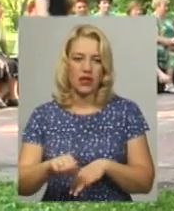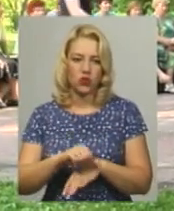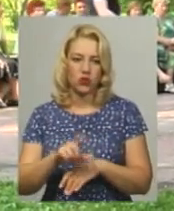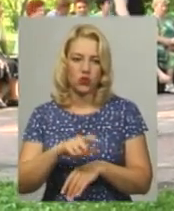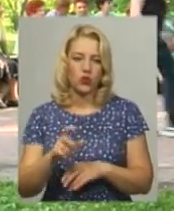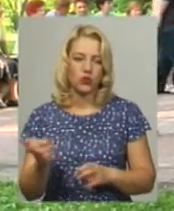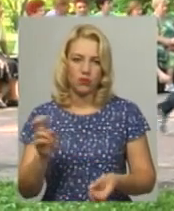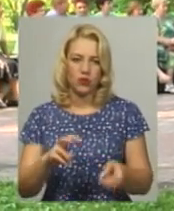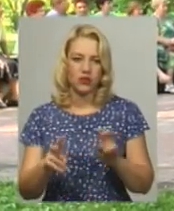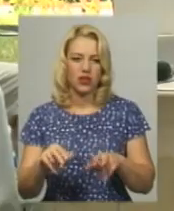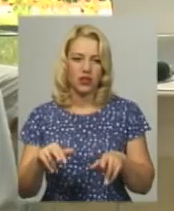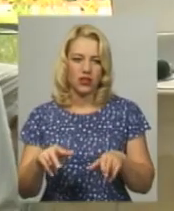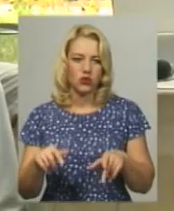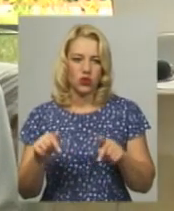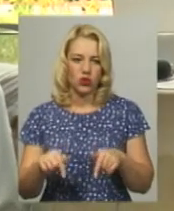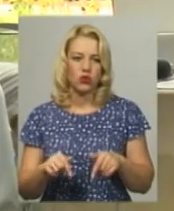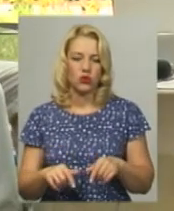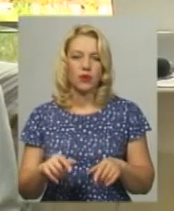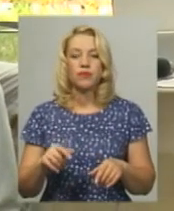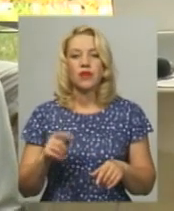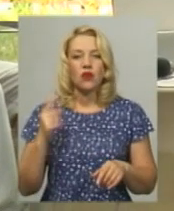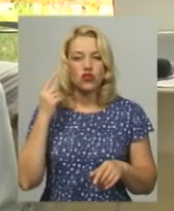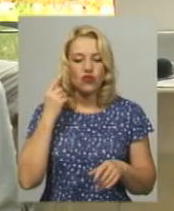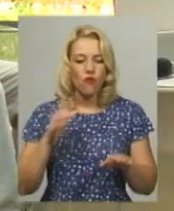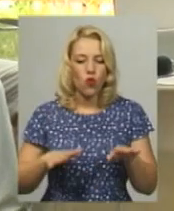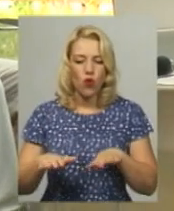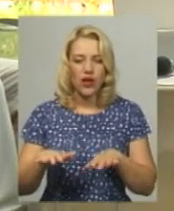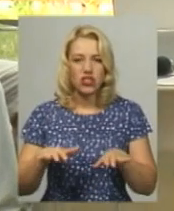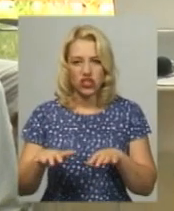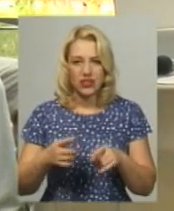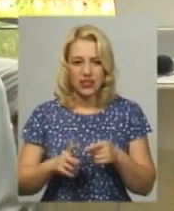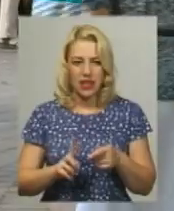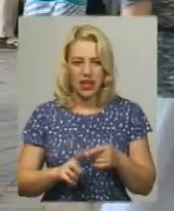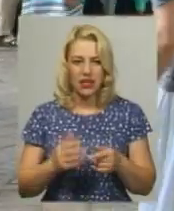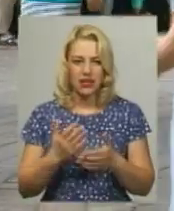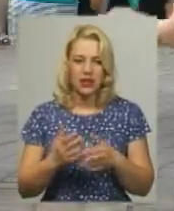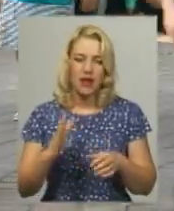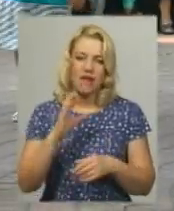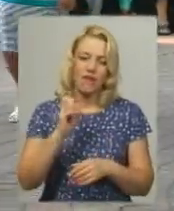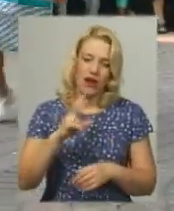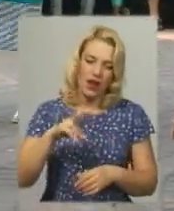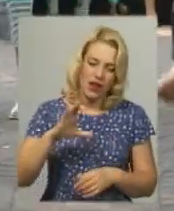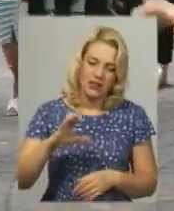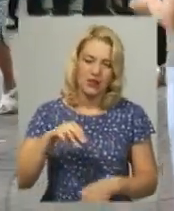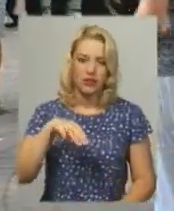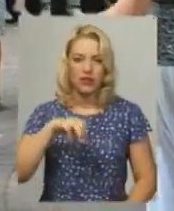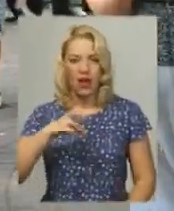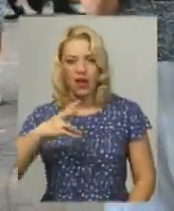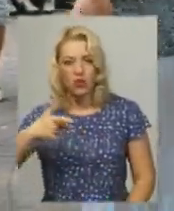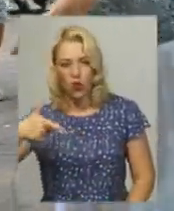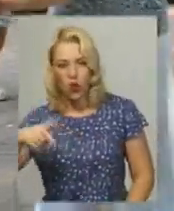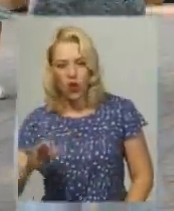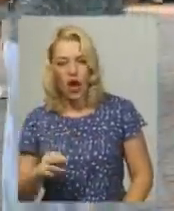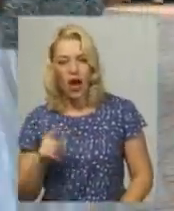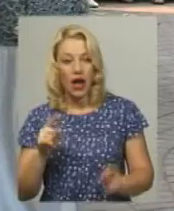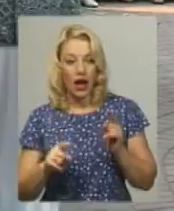і танцюють. Звукорежисер Олег Мельник включає музику юності, танцюристів, вальси, танго, народні танці. Та каже, інколи